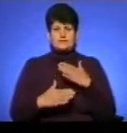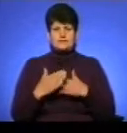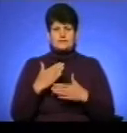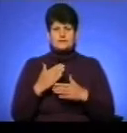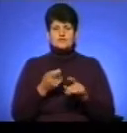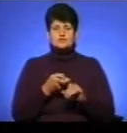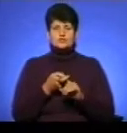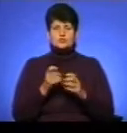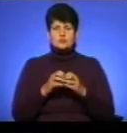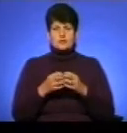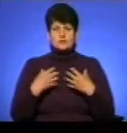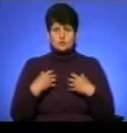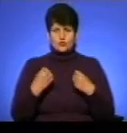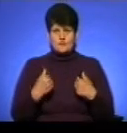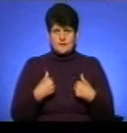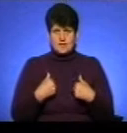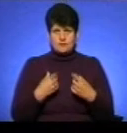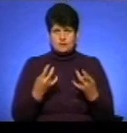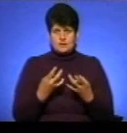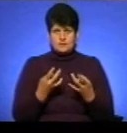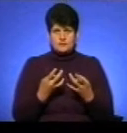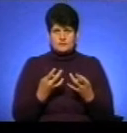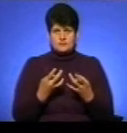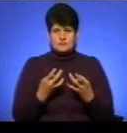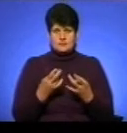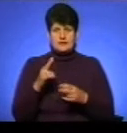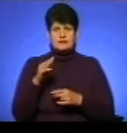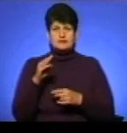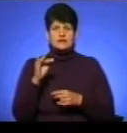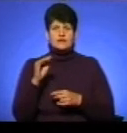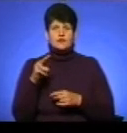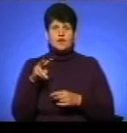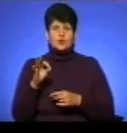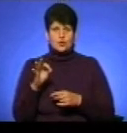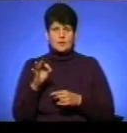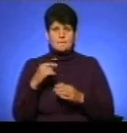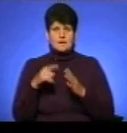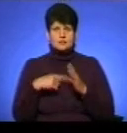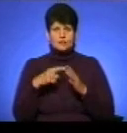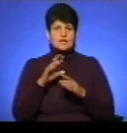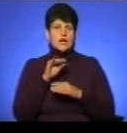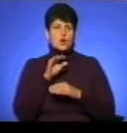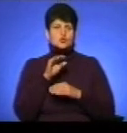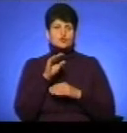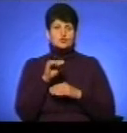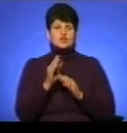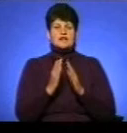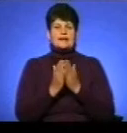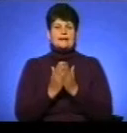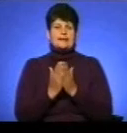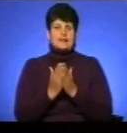«Через проблеми здоров'я мені потрібен тифломагнітофон для озвучки книг